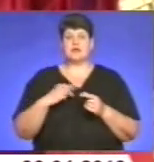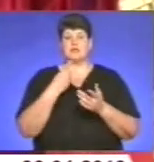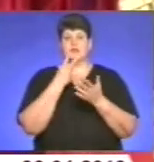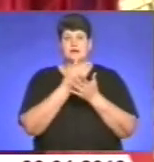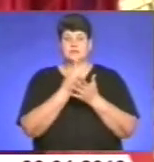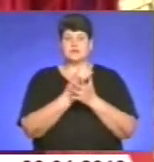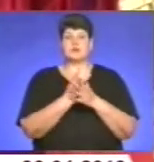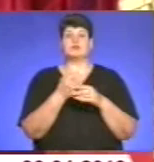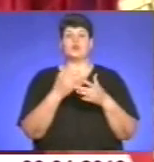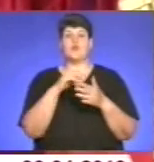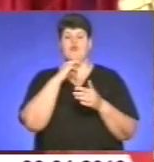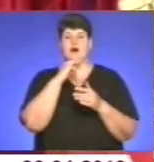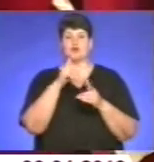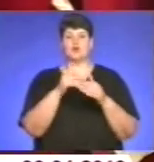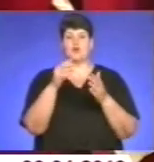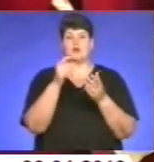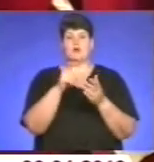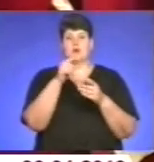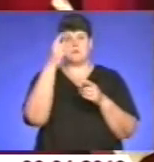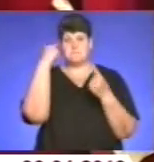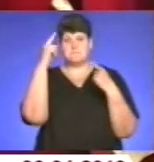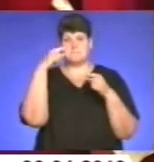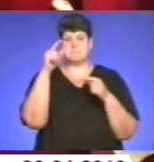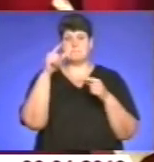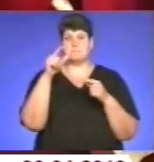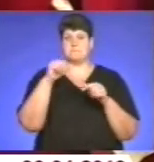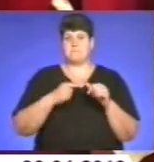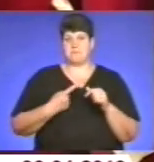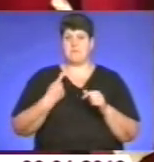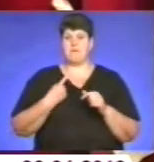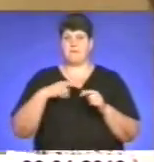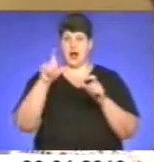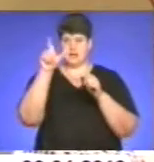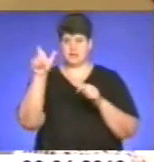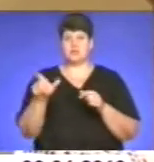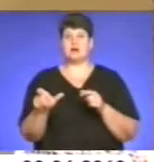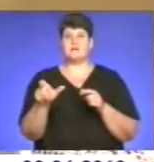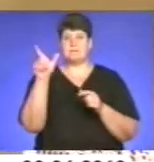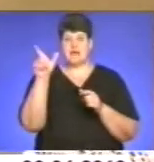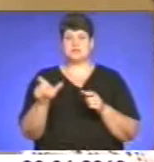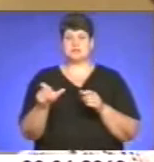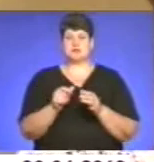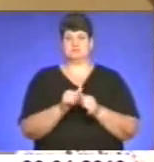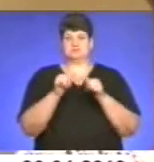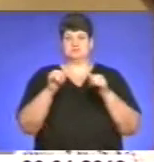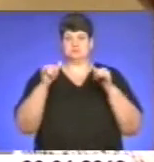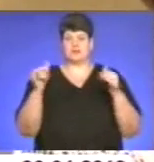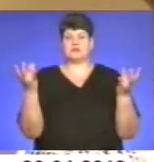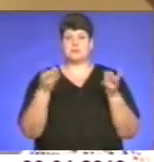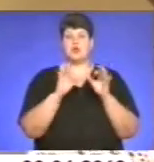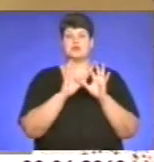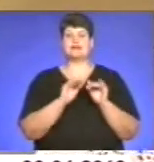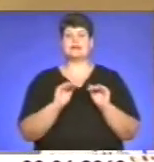увага до постаті талановитого майстра зросла ще більше. Треба показати дітям наше минуле, розказати,